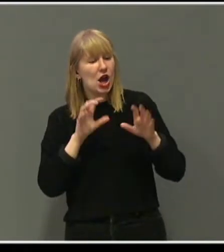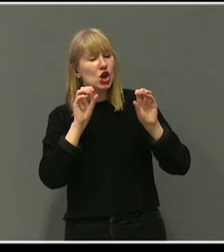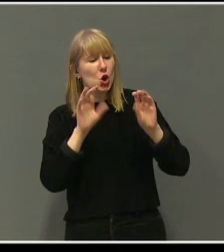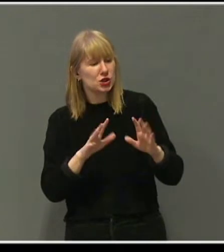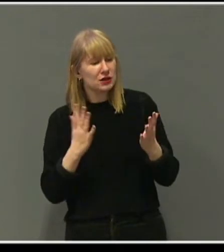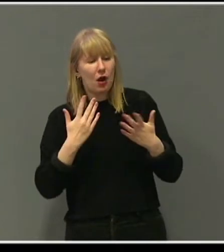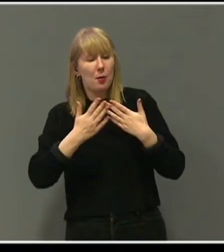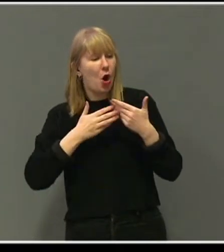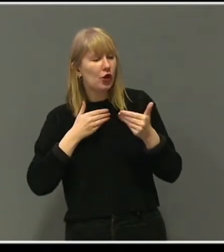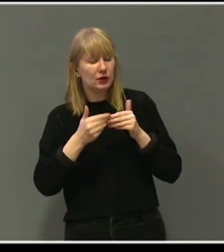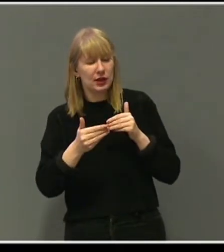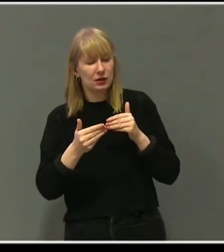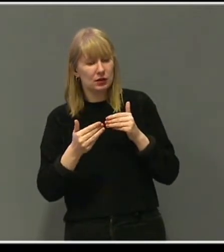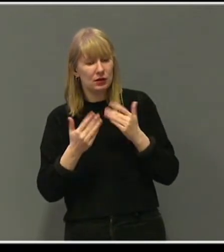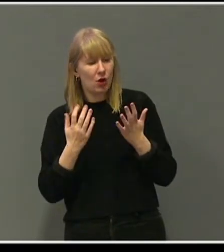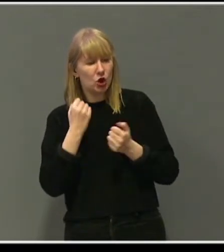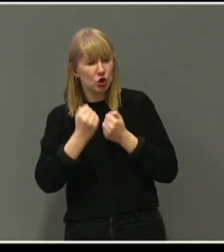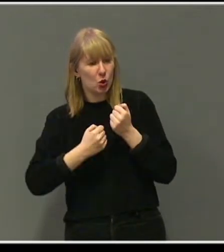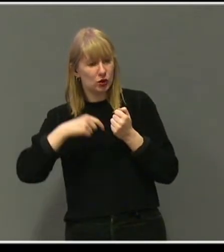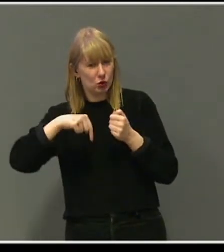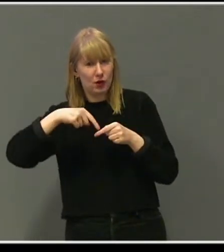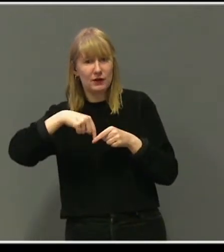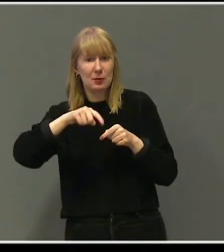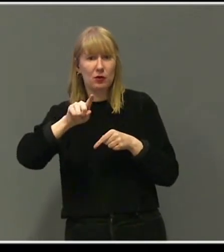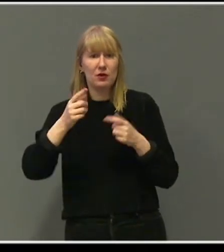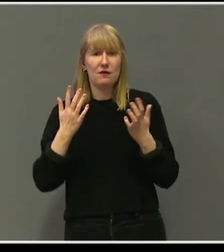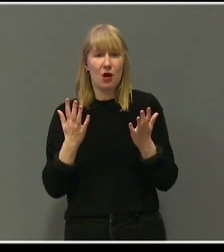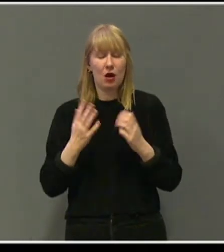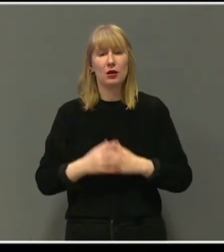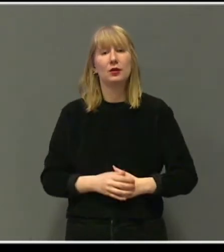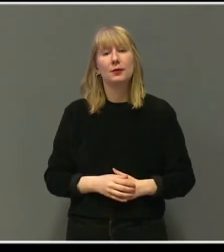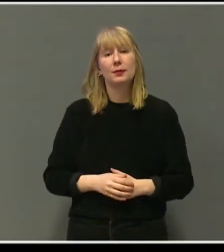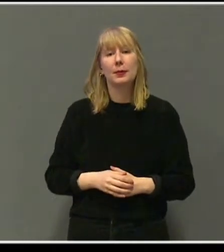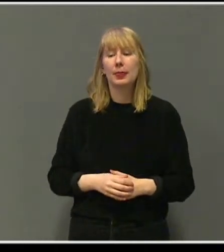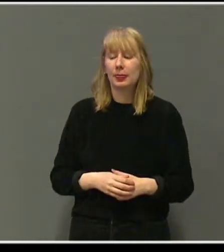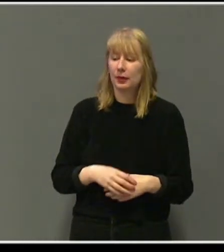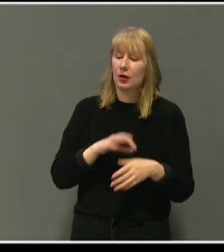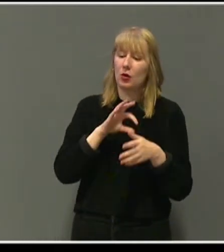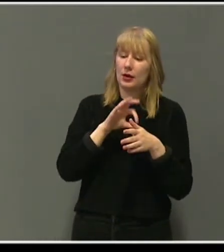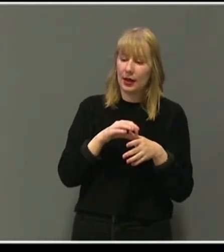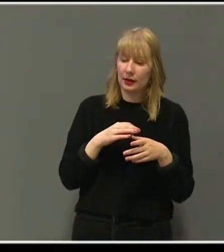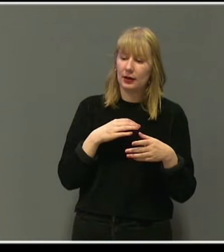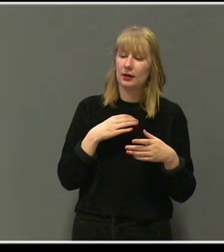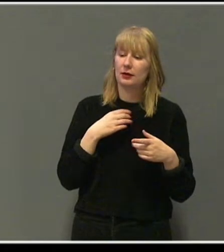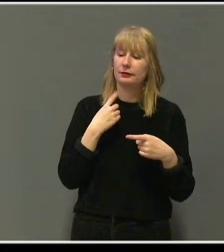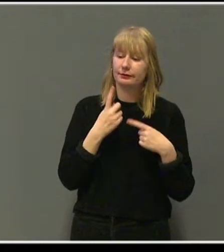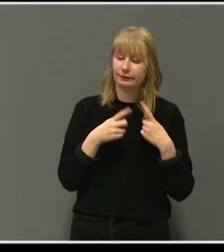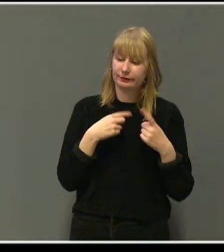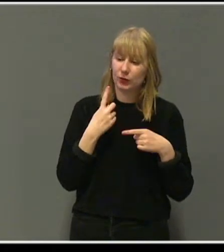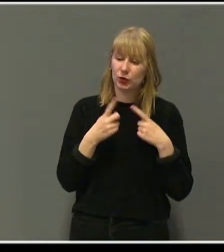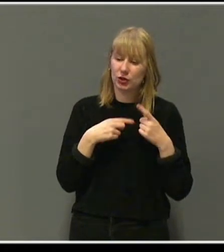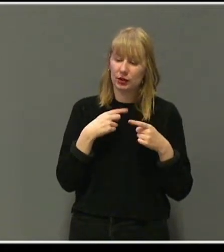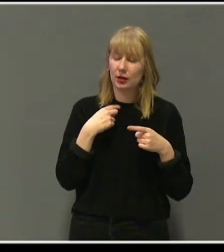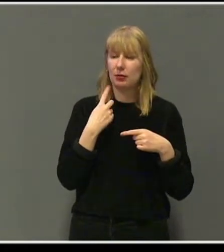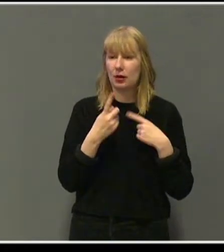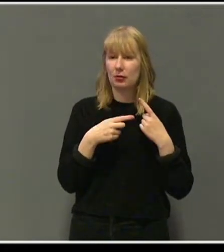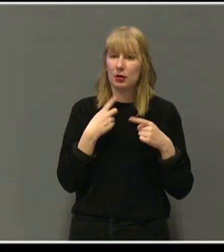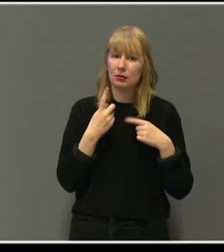Behandlingen. Hva gjør vi nå? Leggen fortsatte i samme monotone ord.